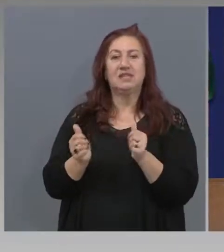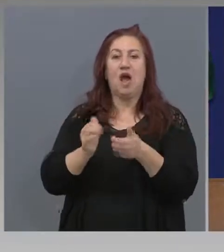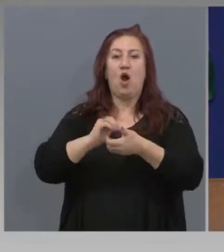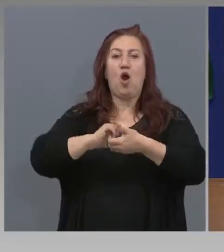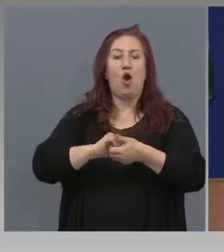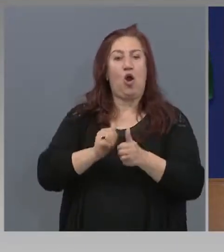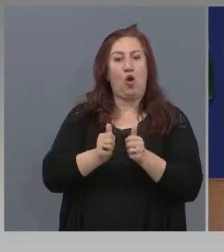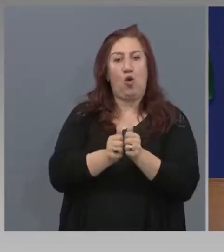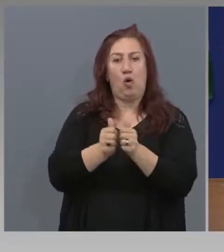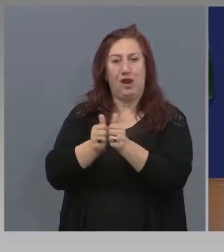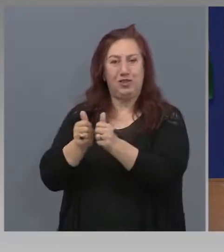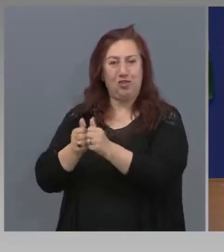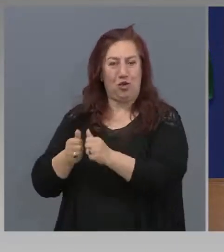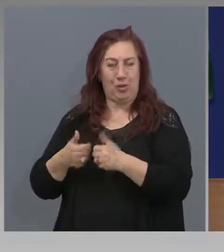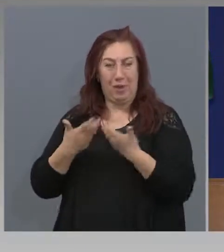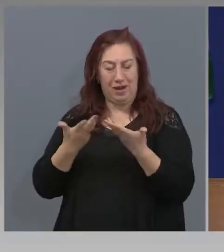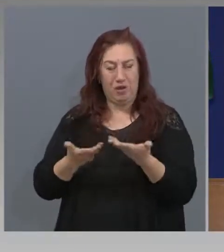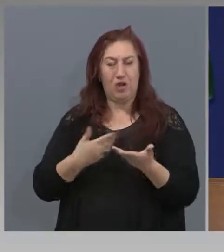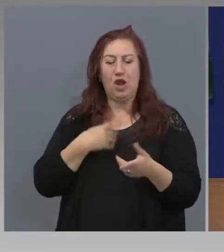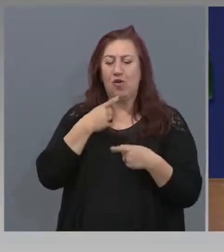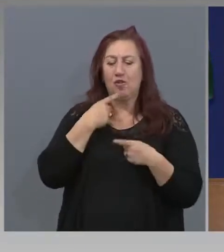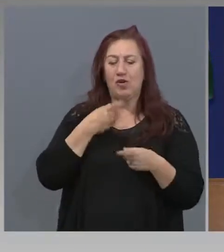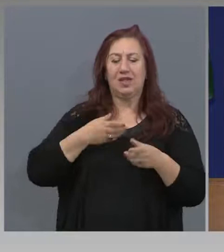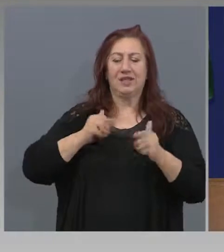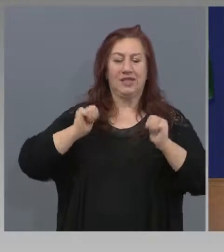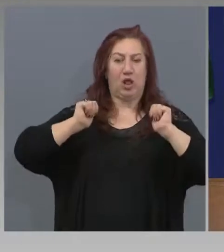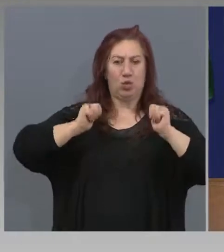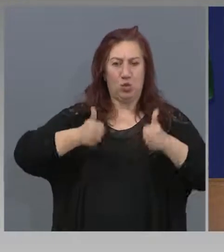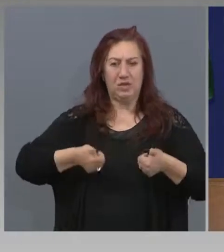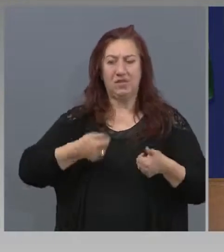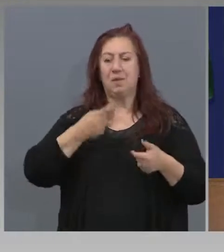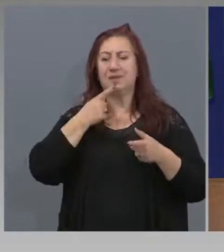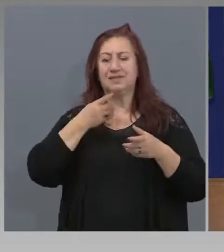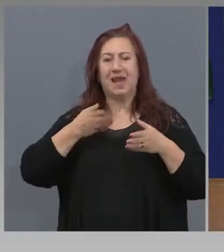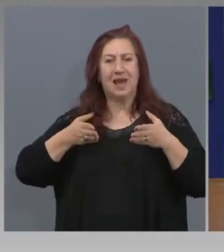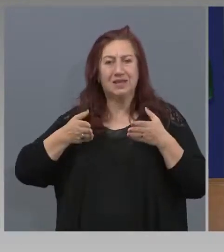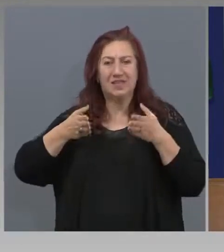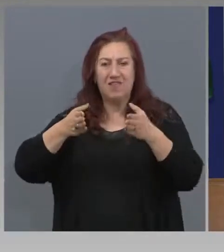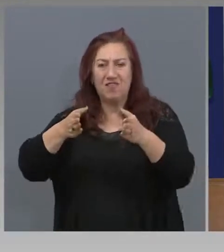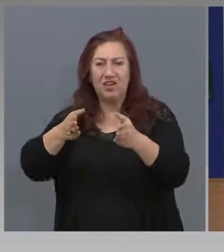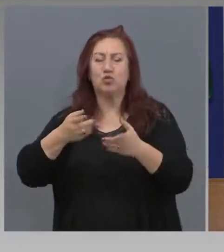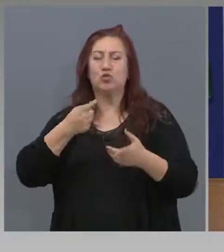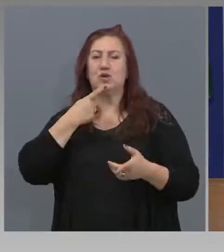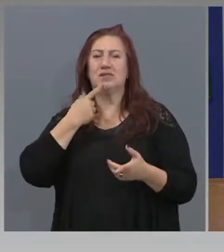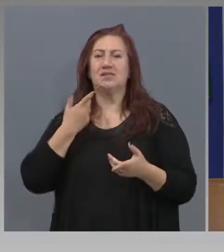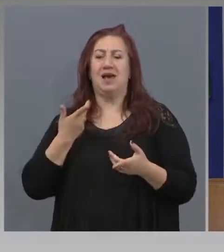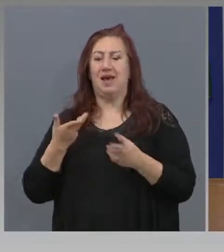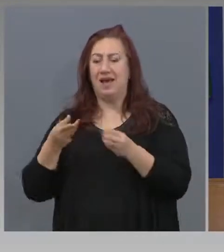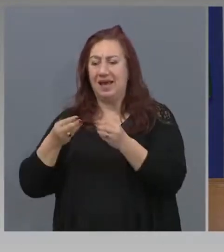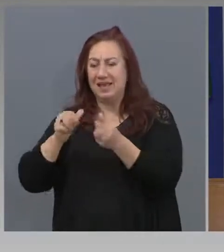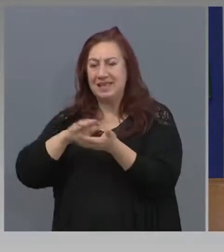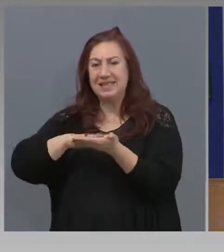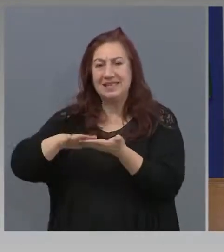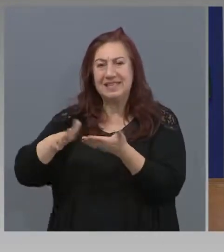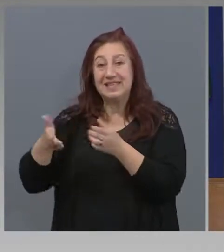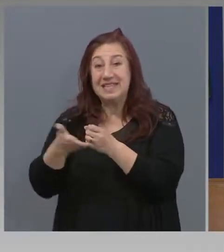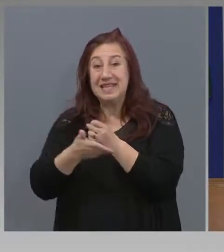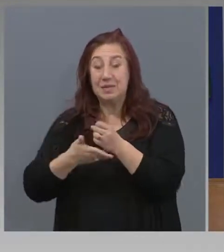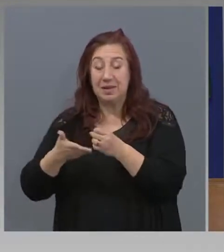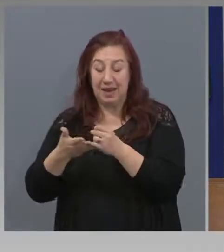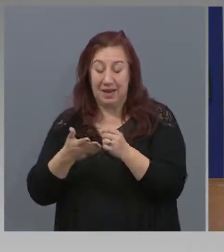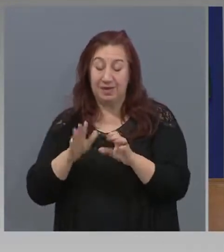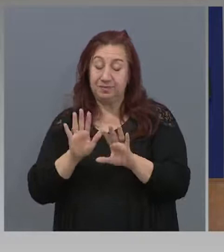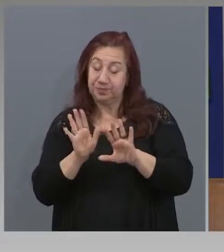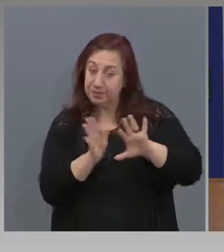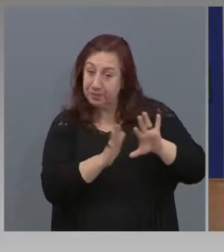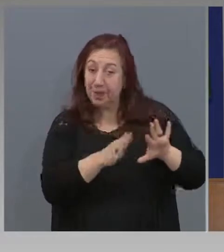инфраструктура, строителство, за меделие и малко за социалната сфера. Искам да ви попитам министрът